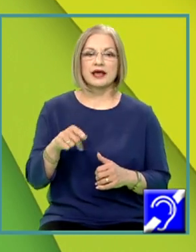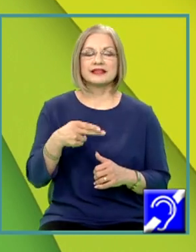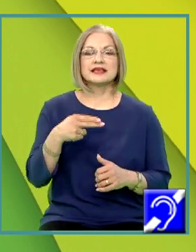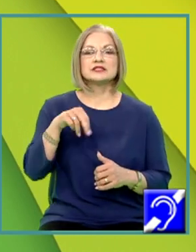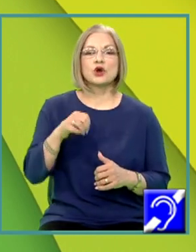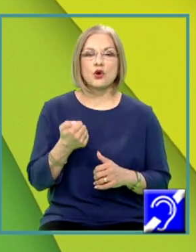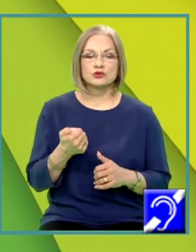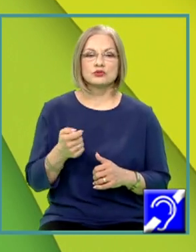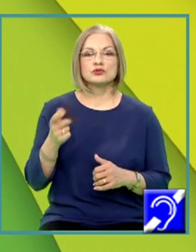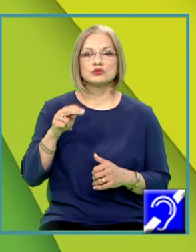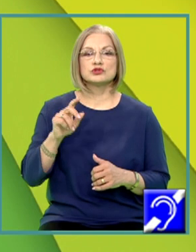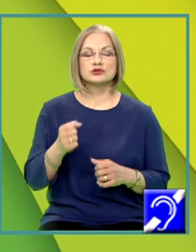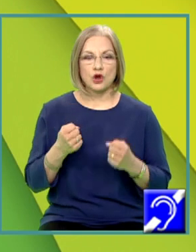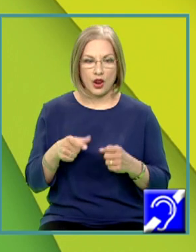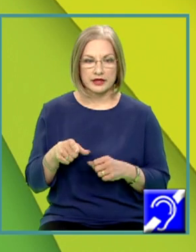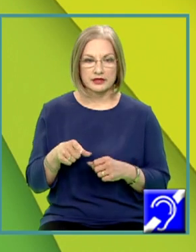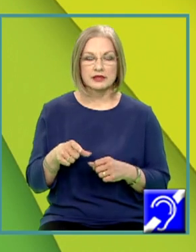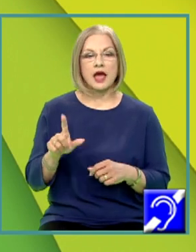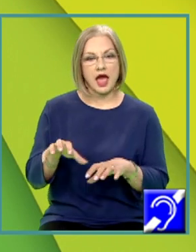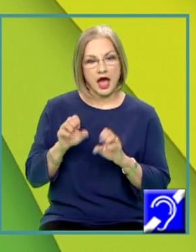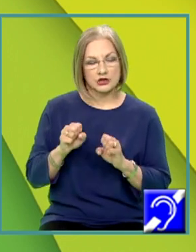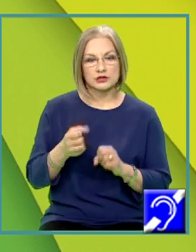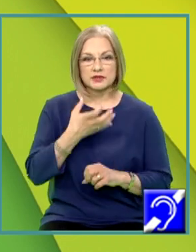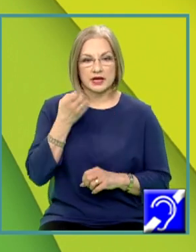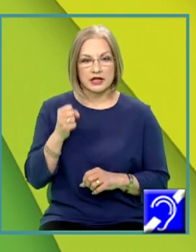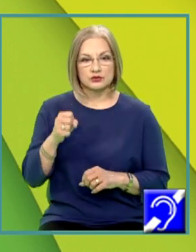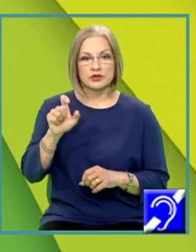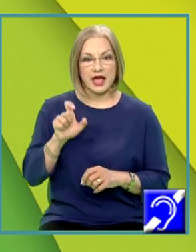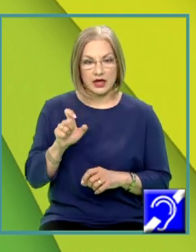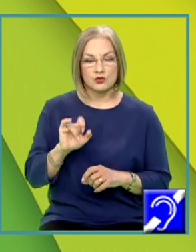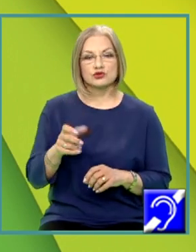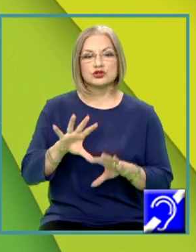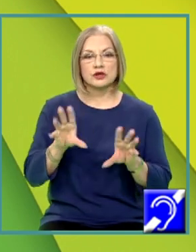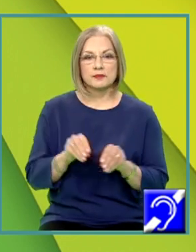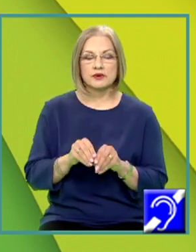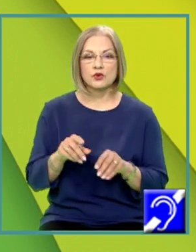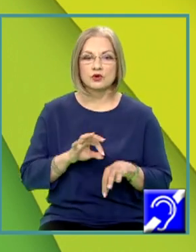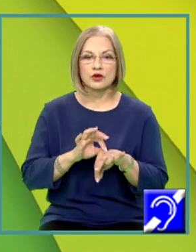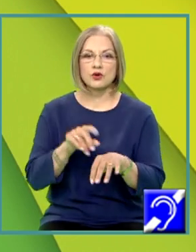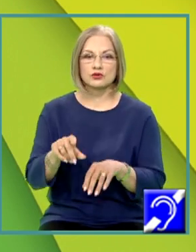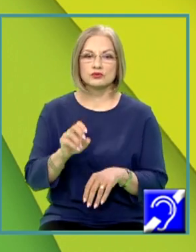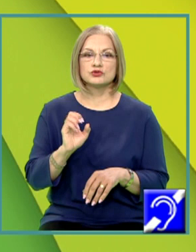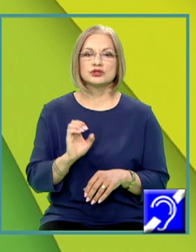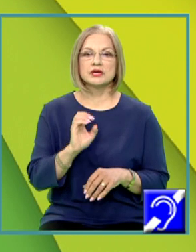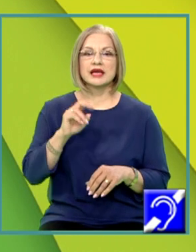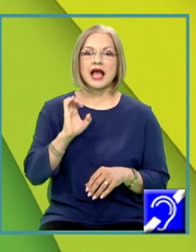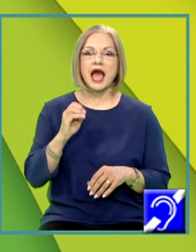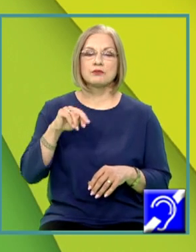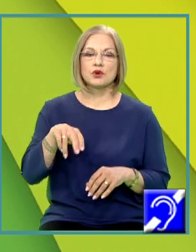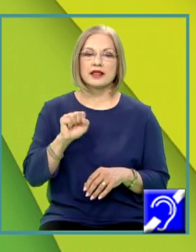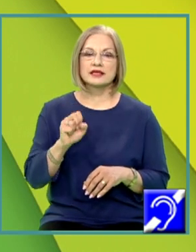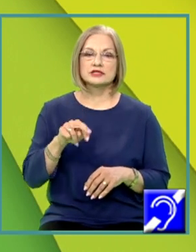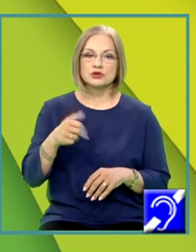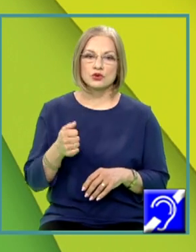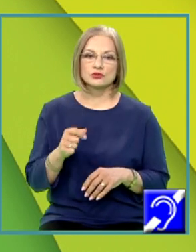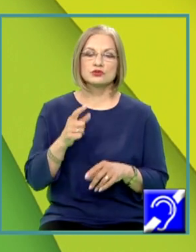sodiu solid, acceptă căldură și formează carbonat de sodiu solid, dioxid